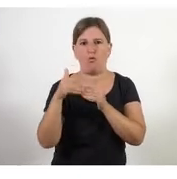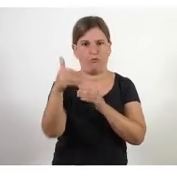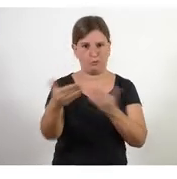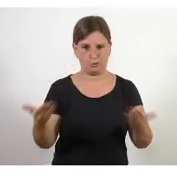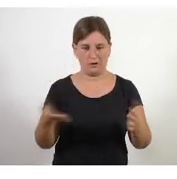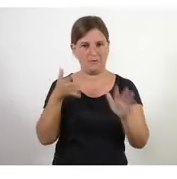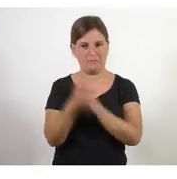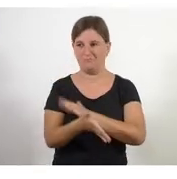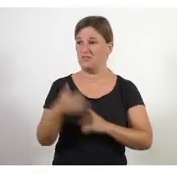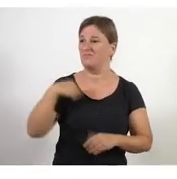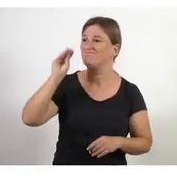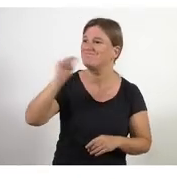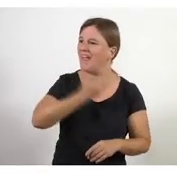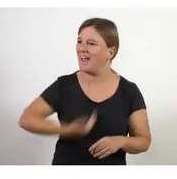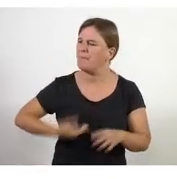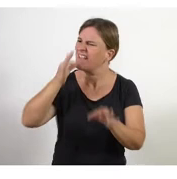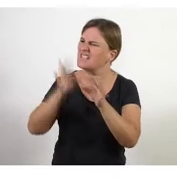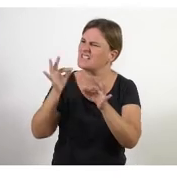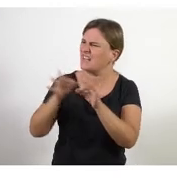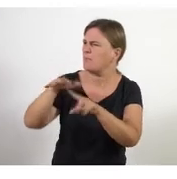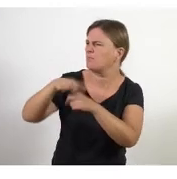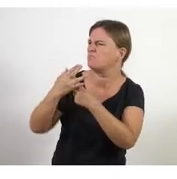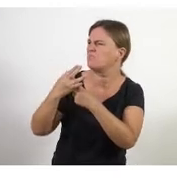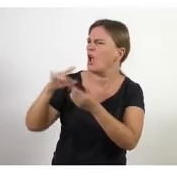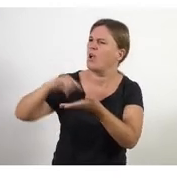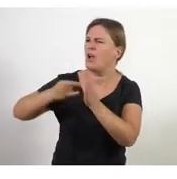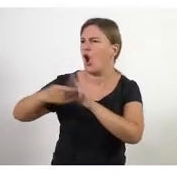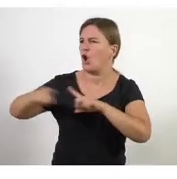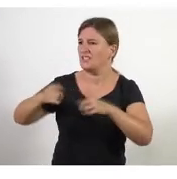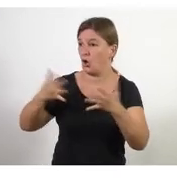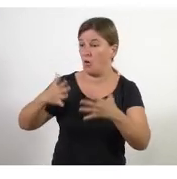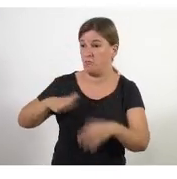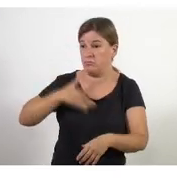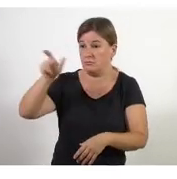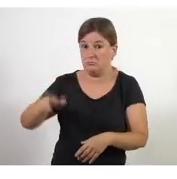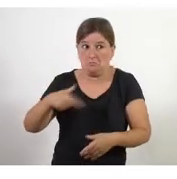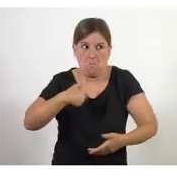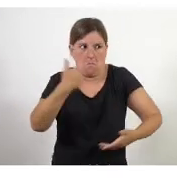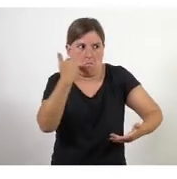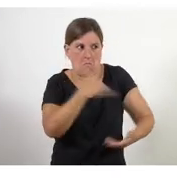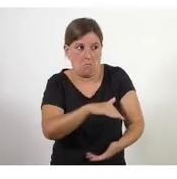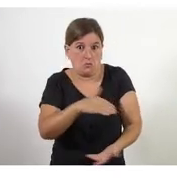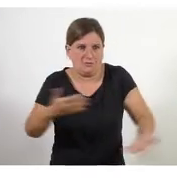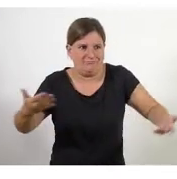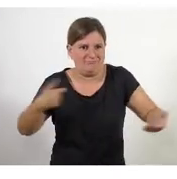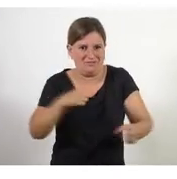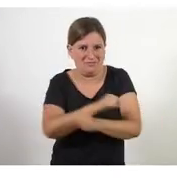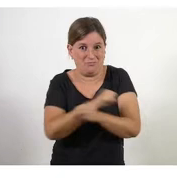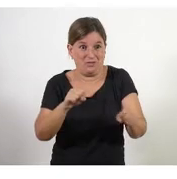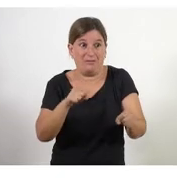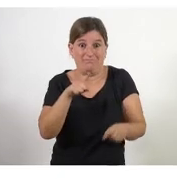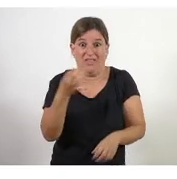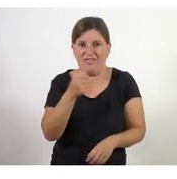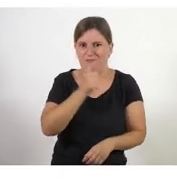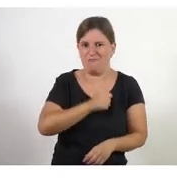al teu cap i què farem al setembre doncs probablement et dirà doncs no ho sé i has de sostindre aquest no ho sé la fe